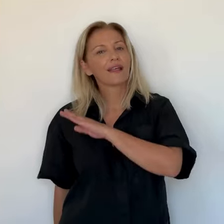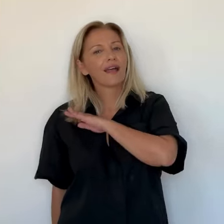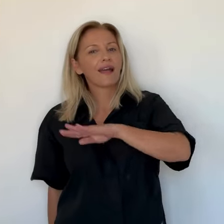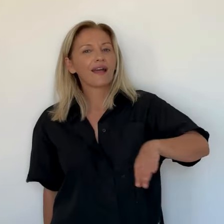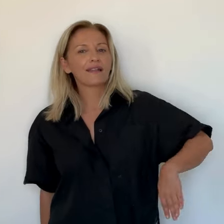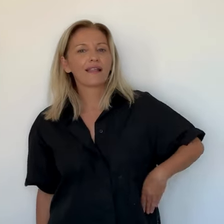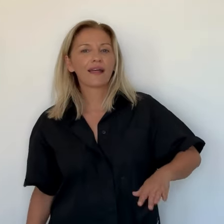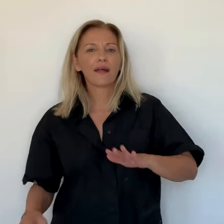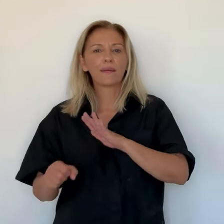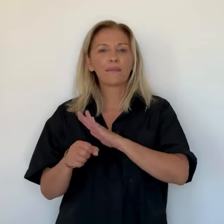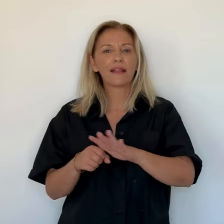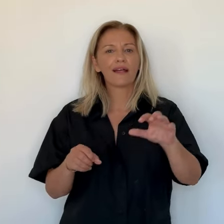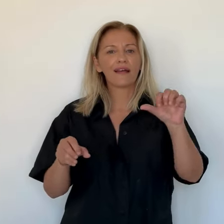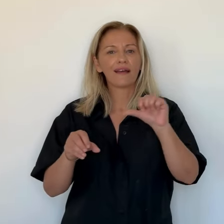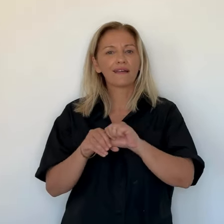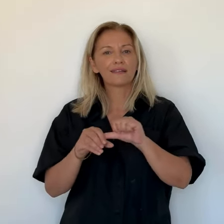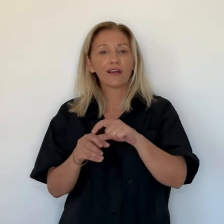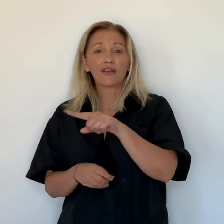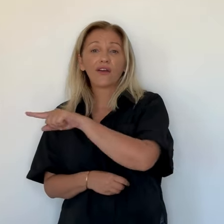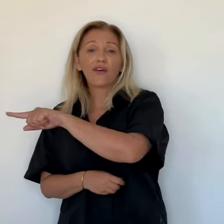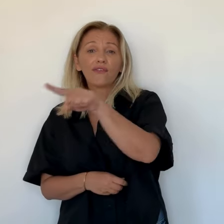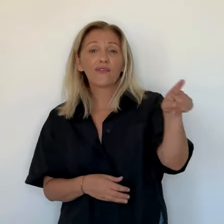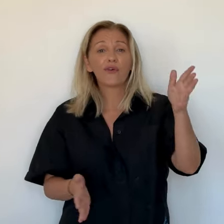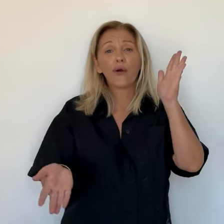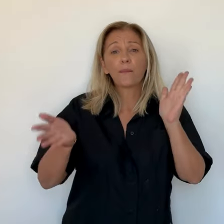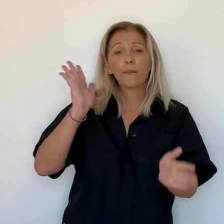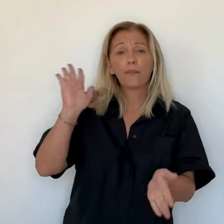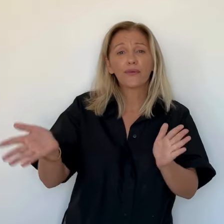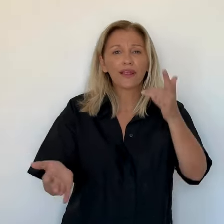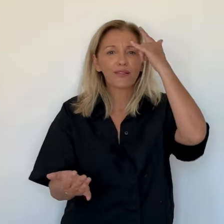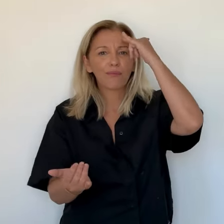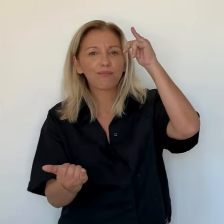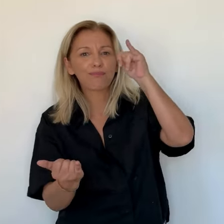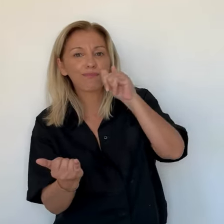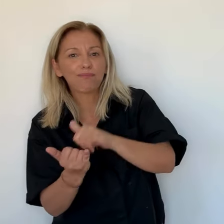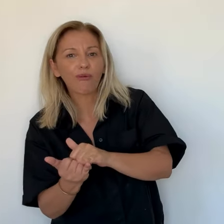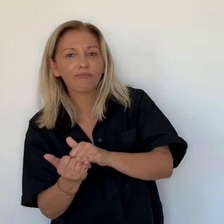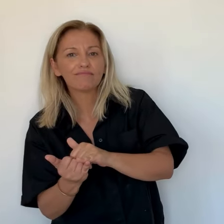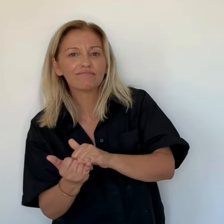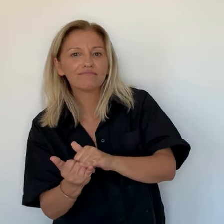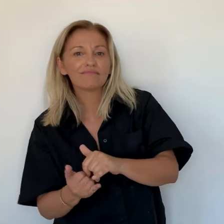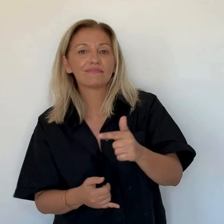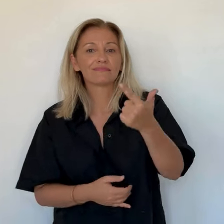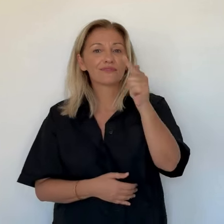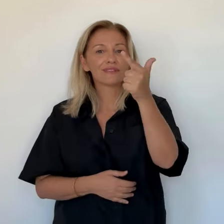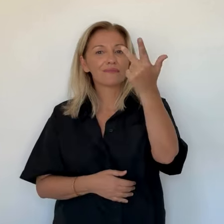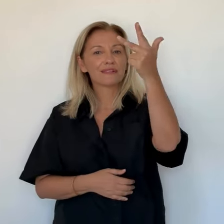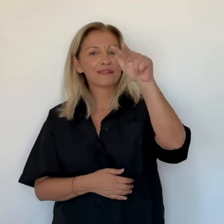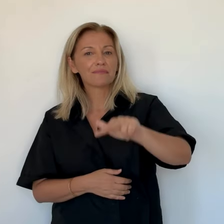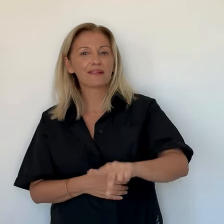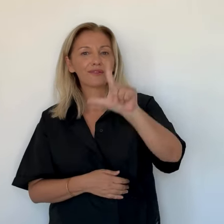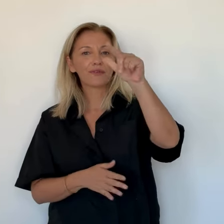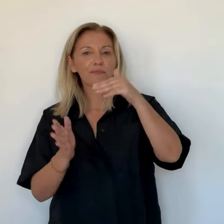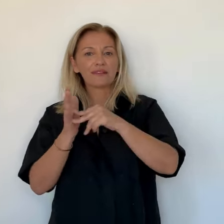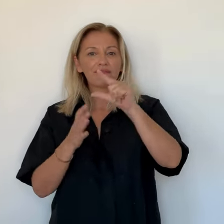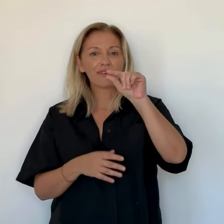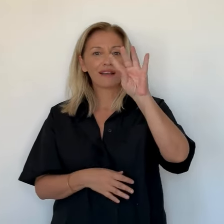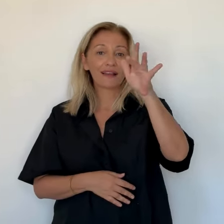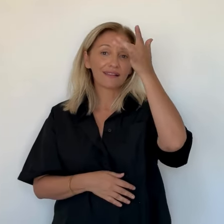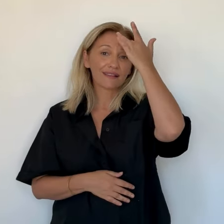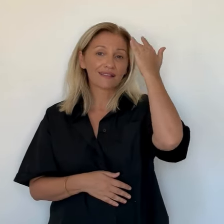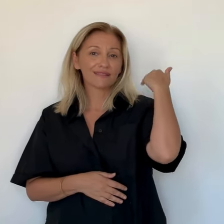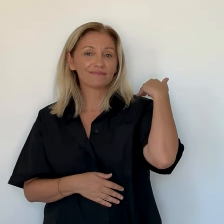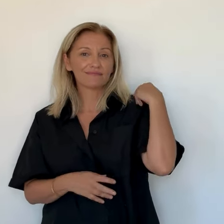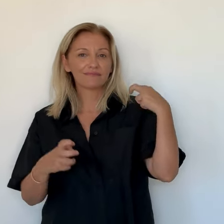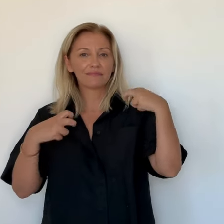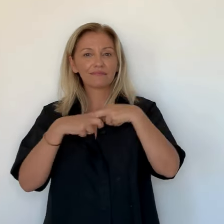Ça ne vous a peut-être pas sauté aux yeux lorsque vous avez fait votre dernier plein. Mais au deuxième trimestre 2024, les